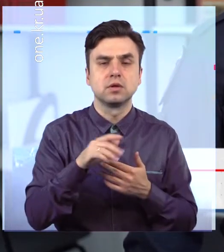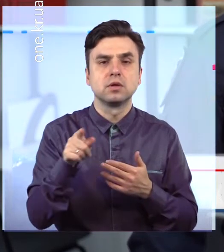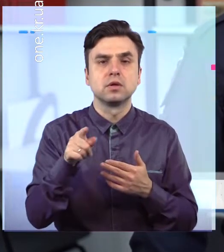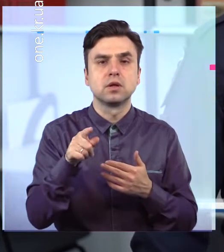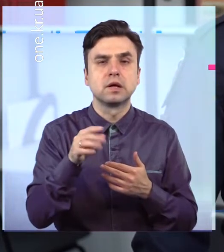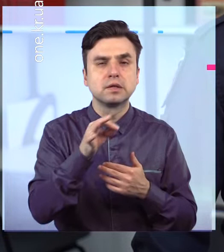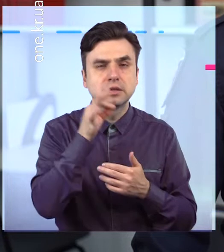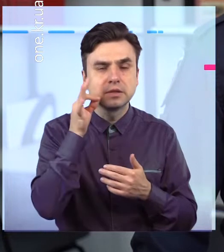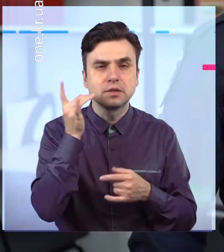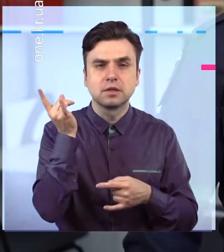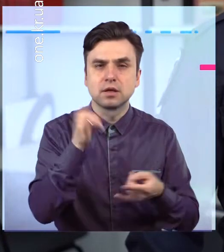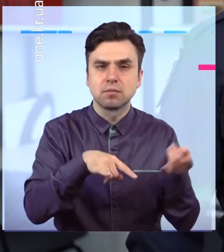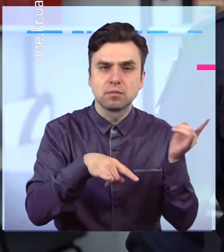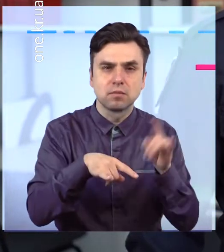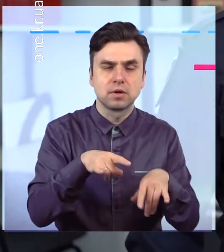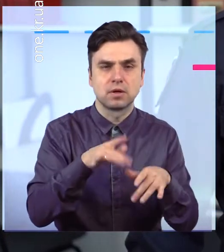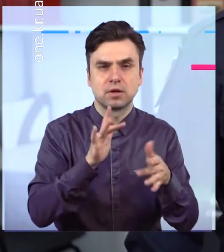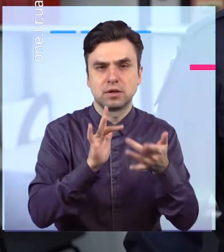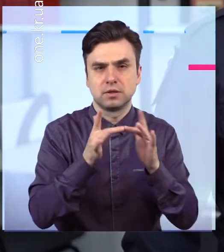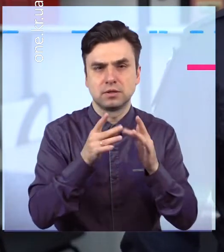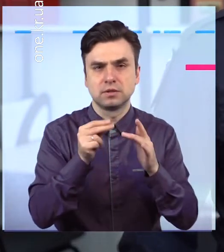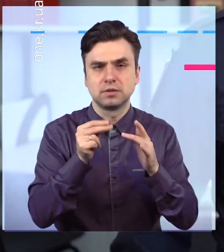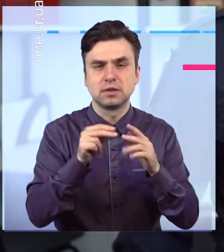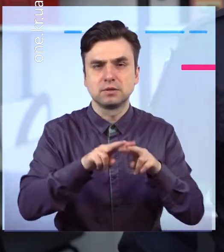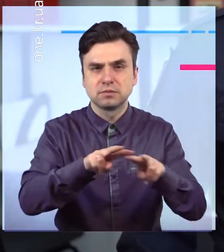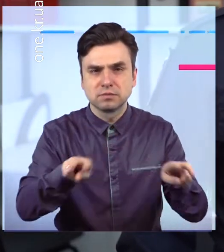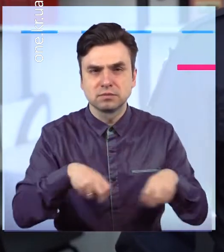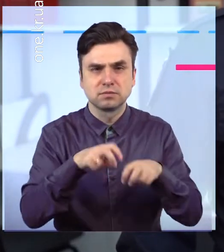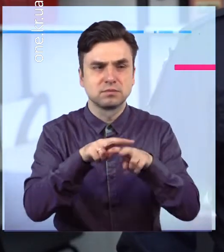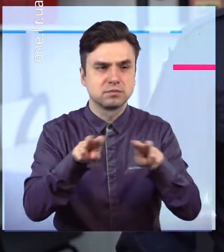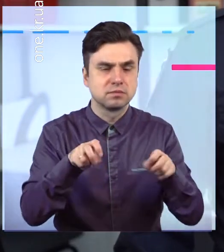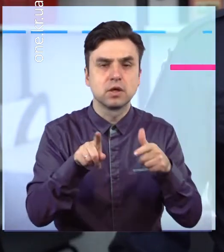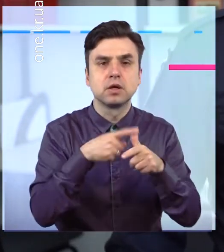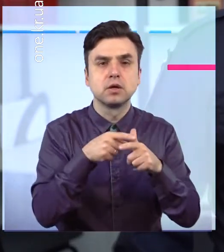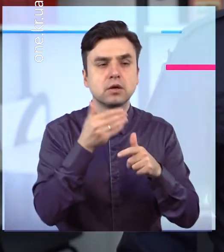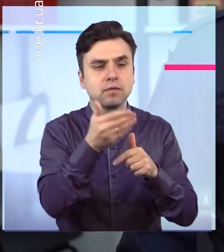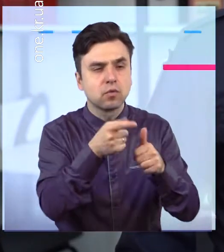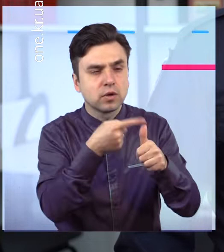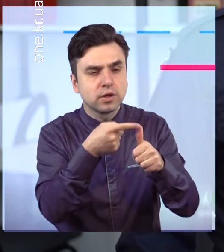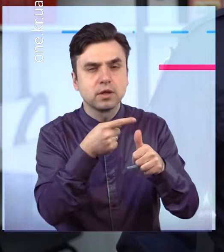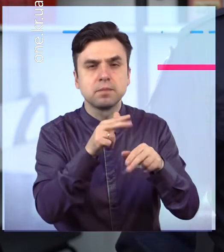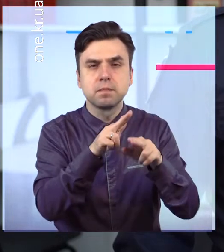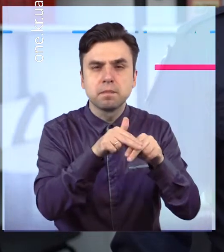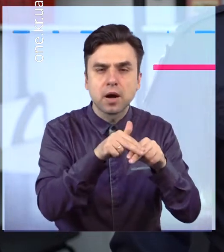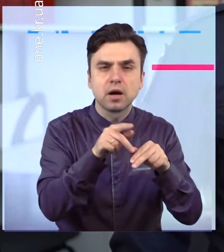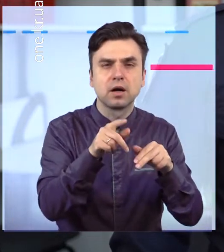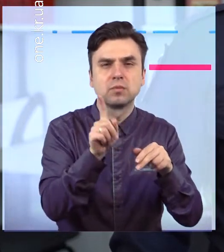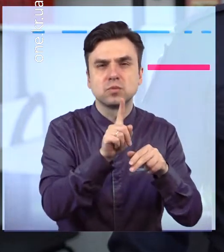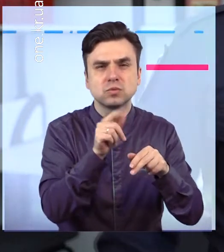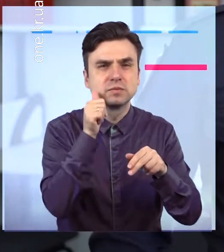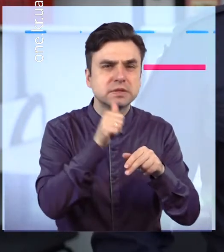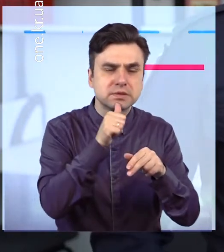шахраї через мережу інтернет, виманюють особисті дані, також безпосередньо це